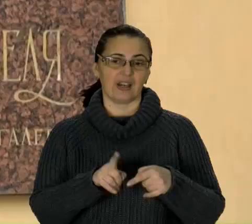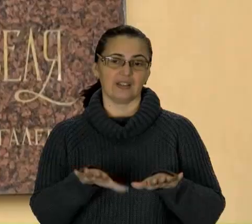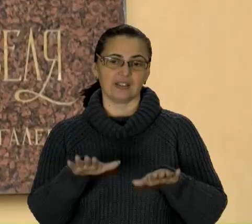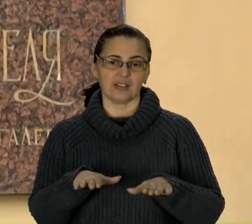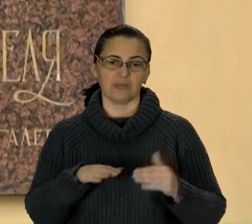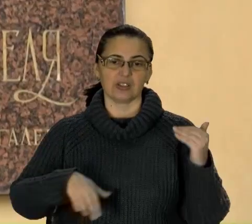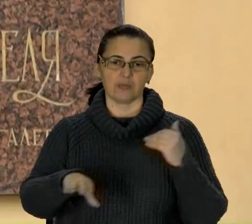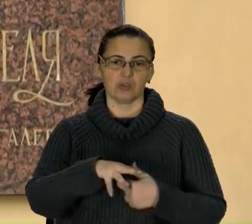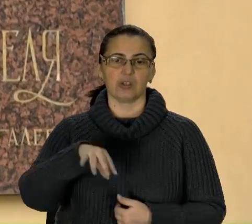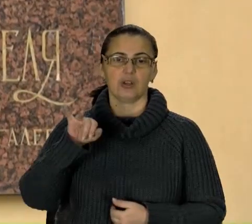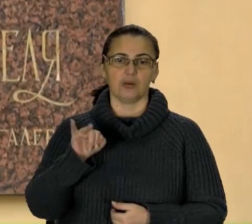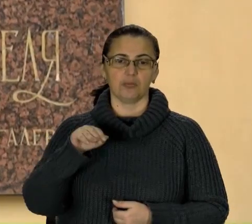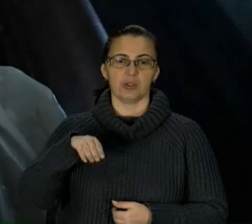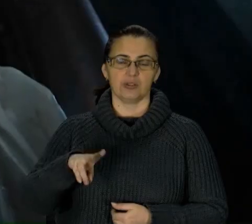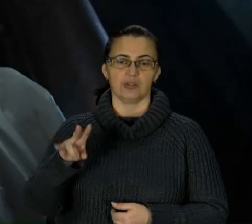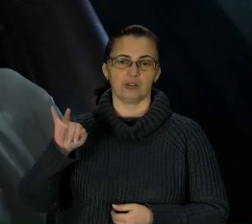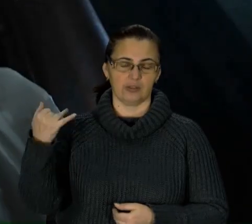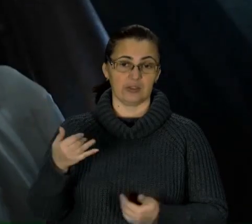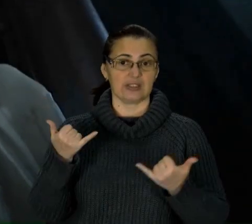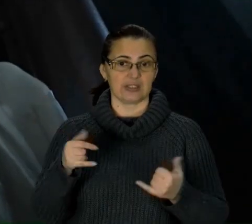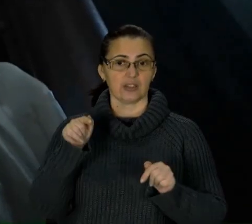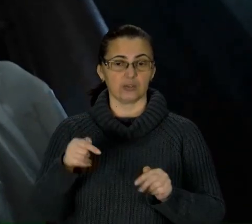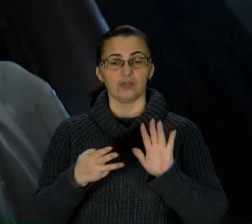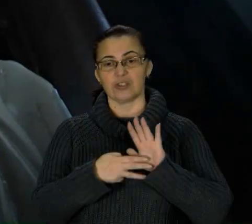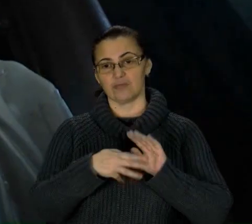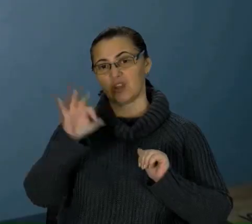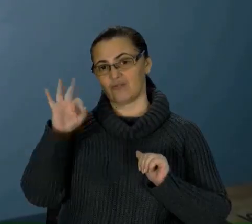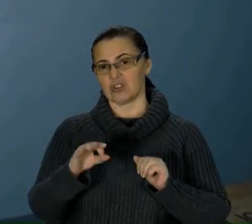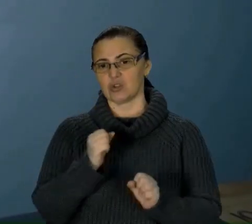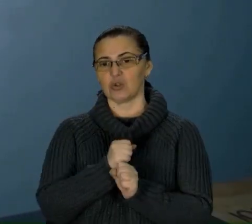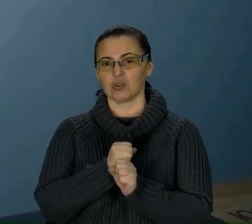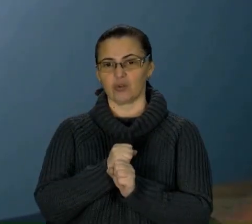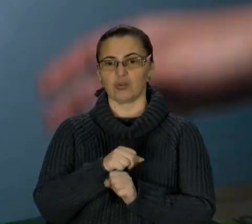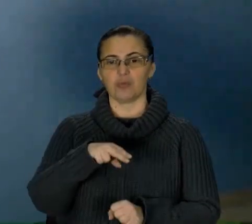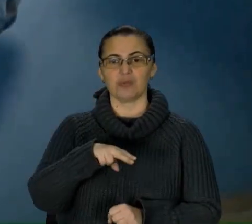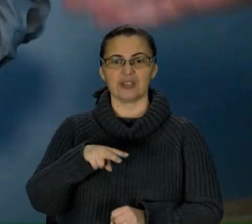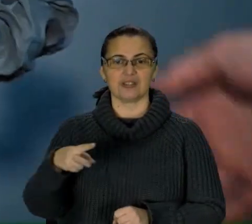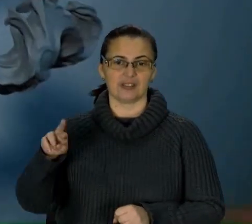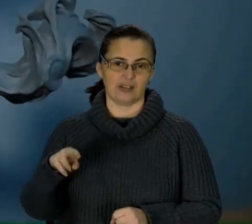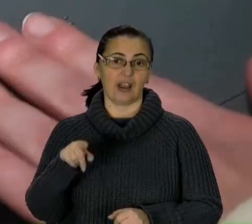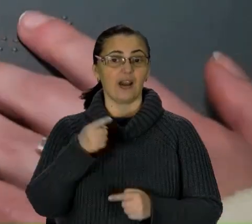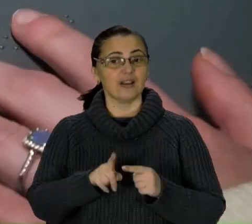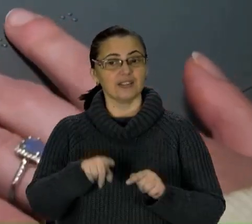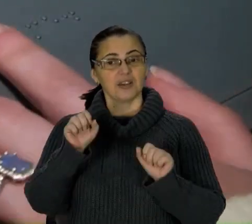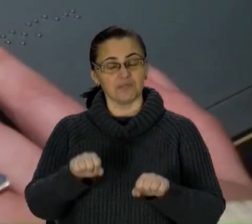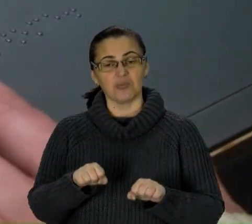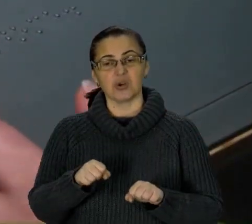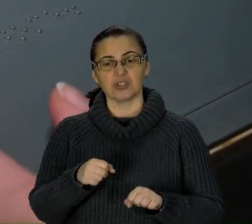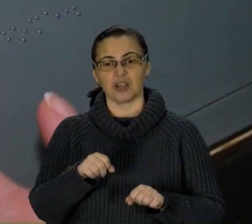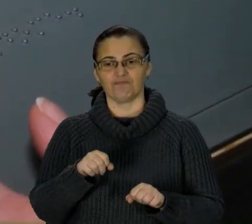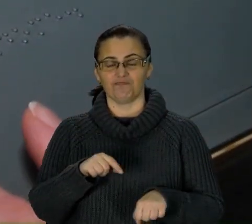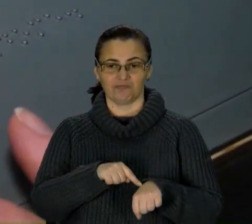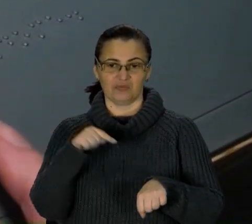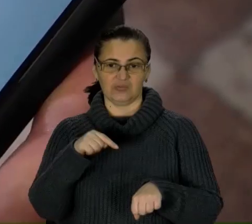Митній. Тут 80% творів Пінзеля. Можна роздивитися до деталей не лише звичайним відвідувачам, але й відчути незрячим.